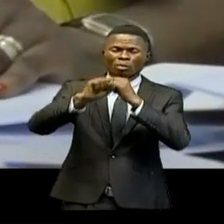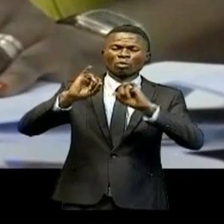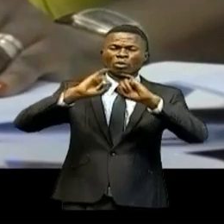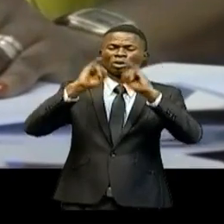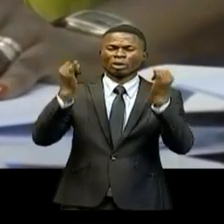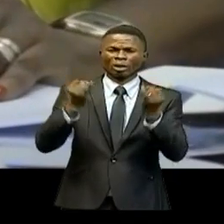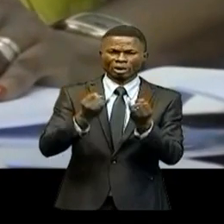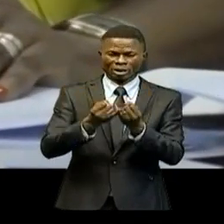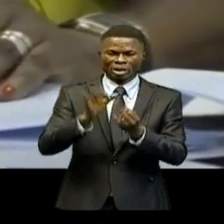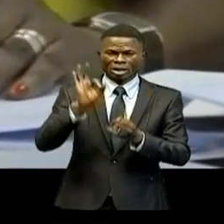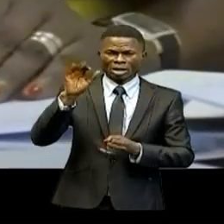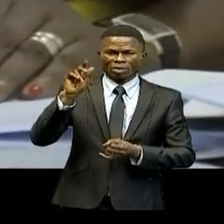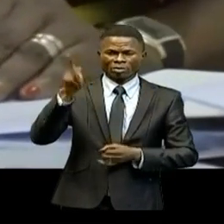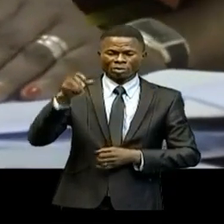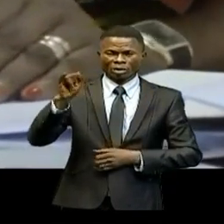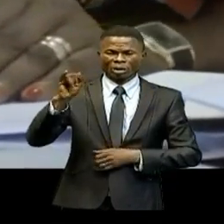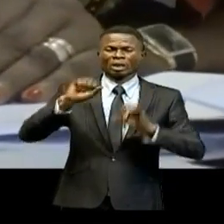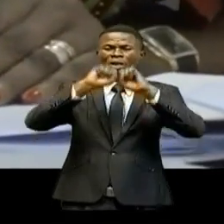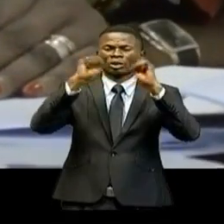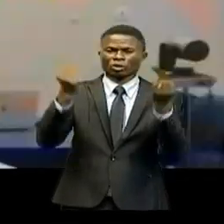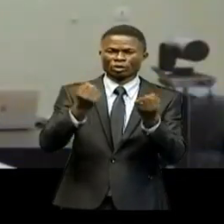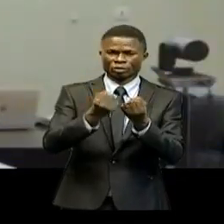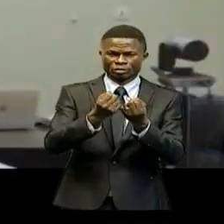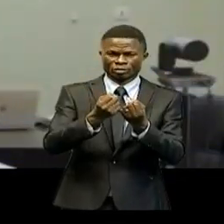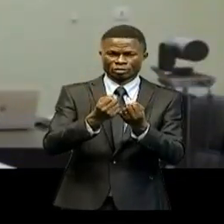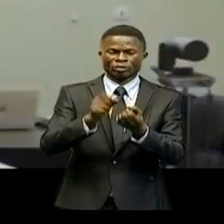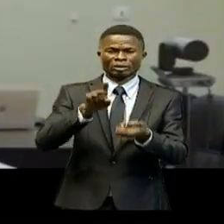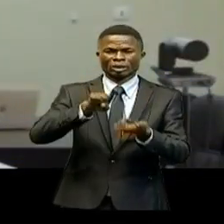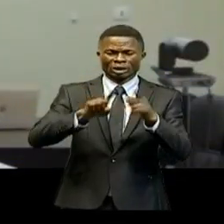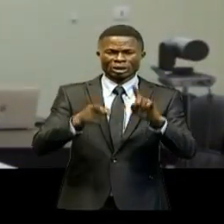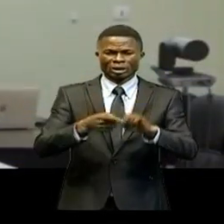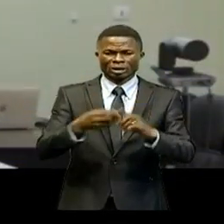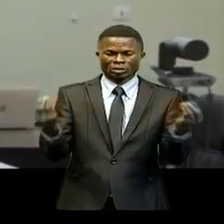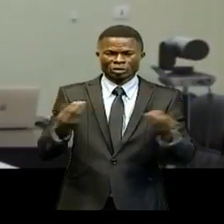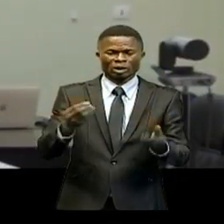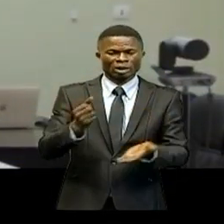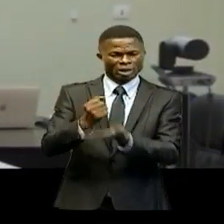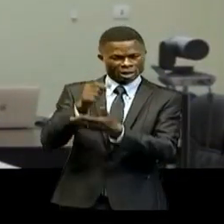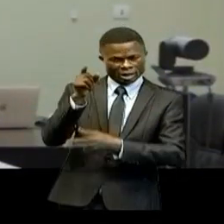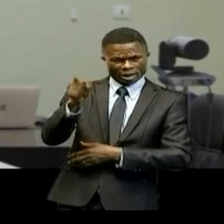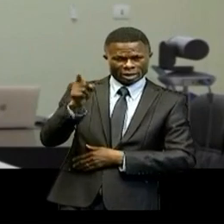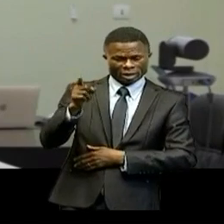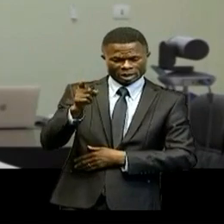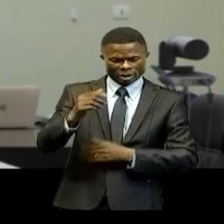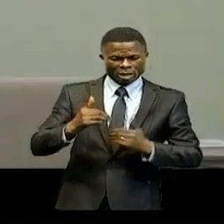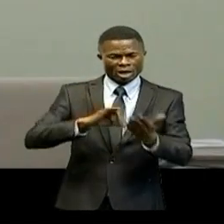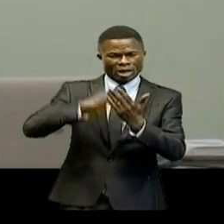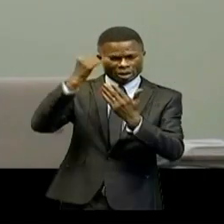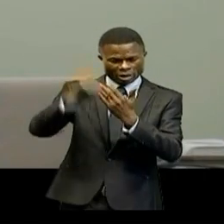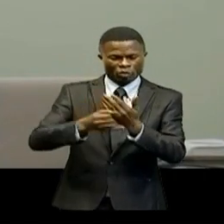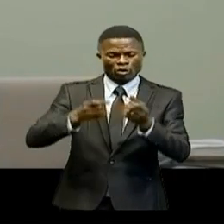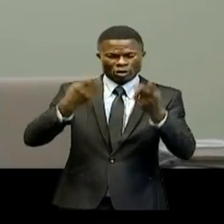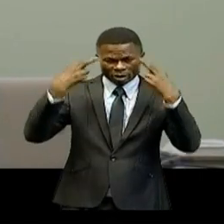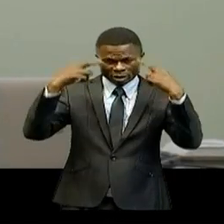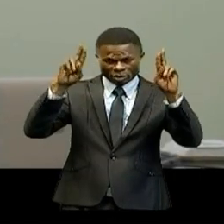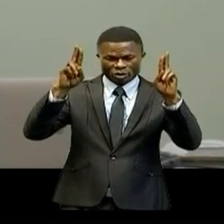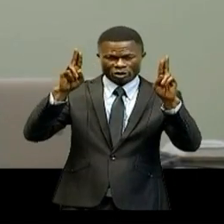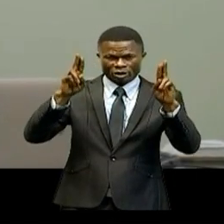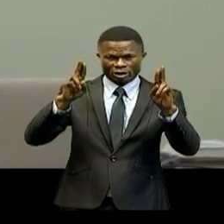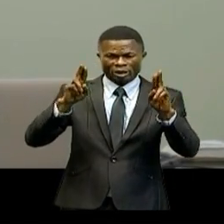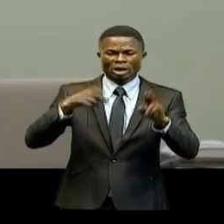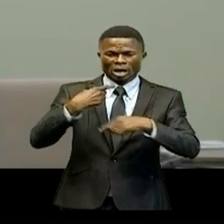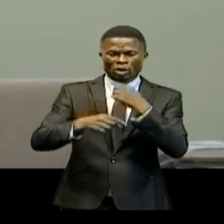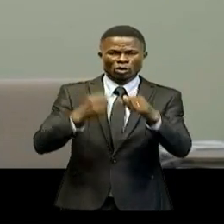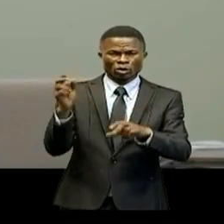en faveur de la société Krišnovik afin de lui permettre d'achever son projet et de mettre en